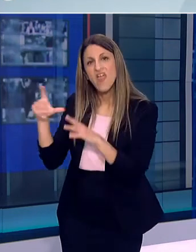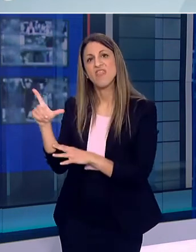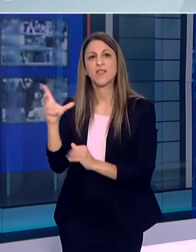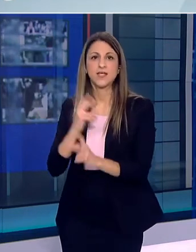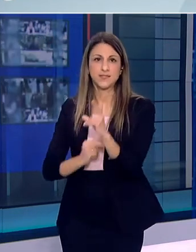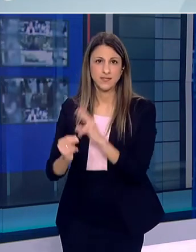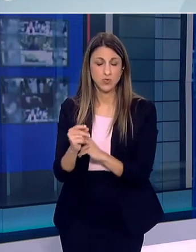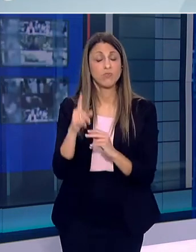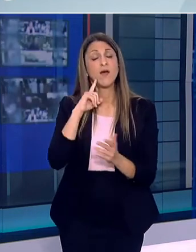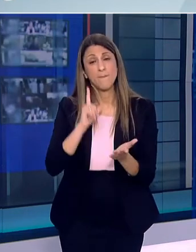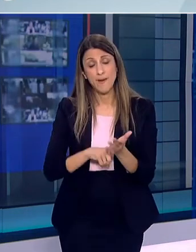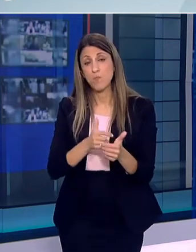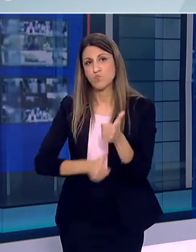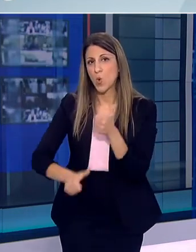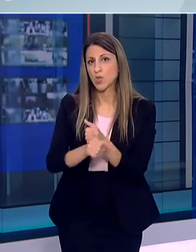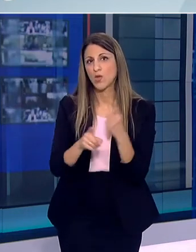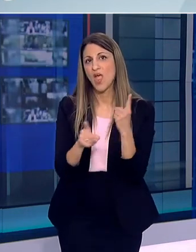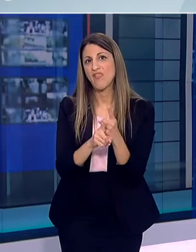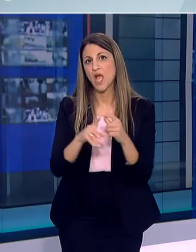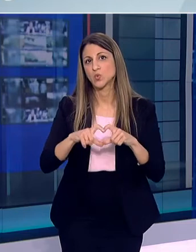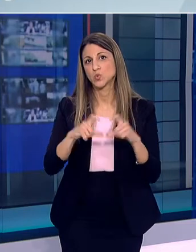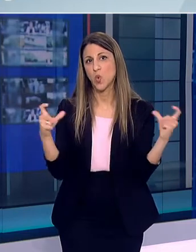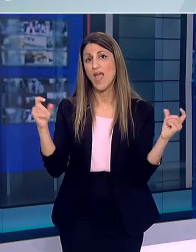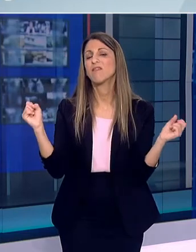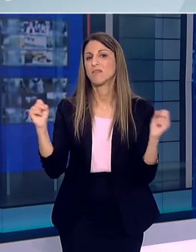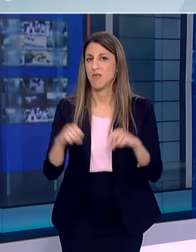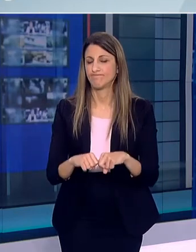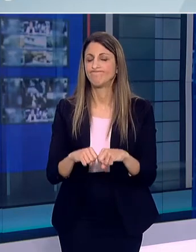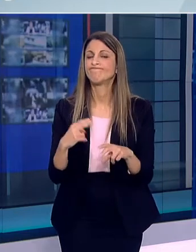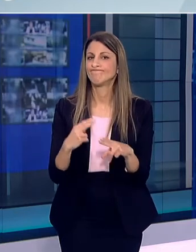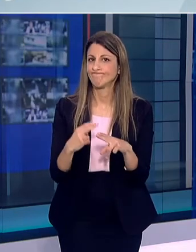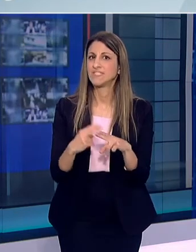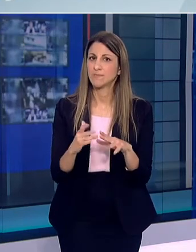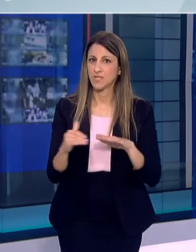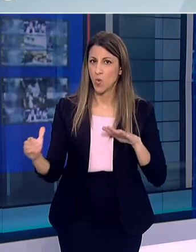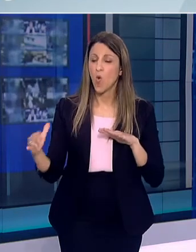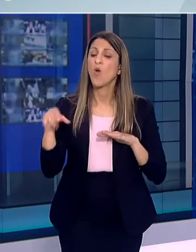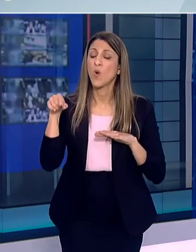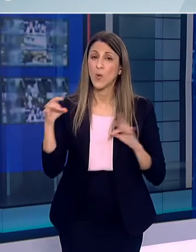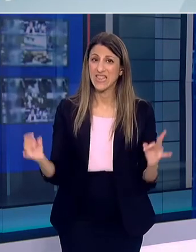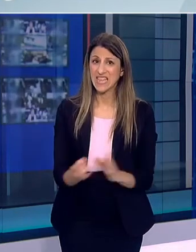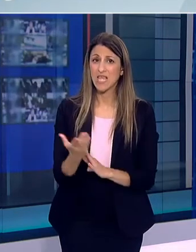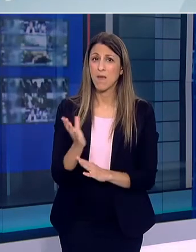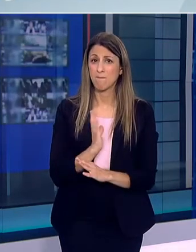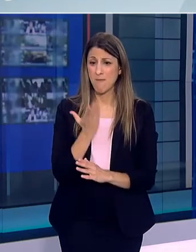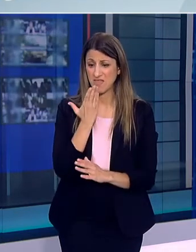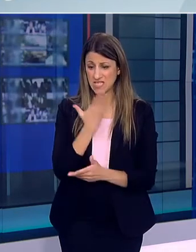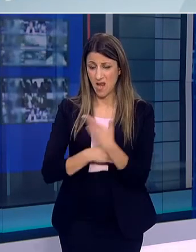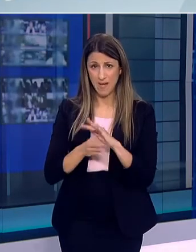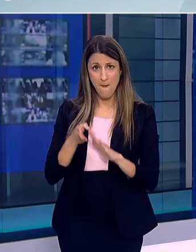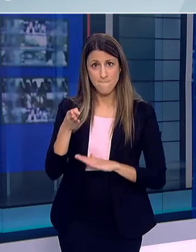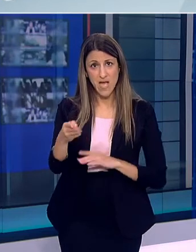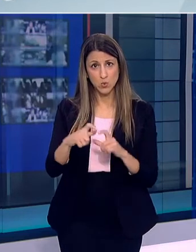παραπάνω Σημασία Και είναι μέρος Και της θεραπευτικής τους αγωγής Όπως λέει η δημοσιογράφος